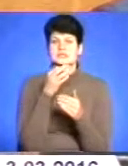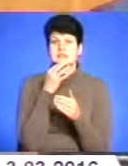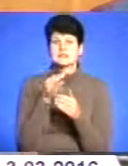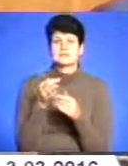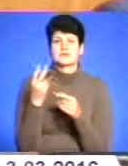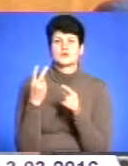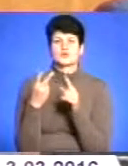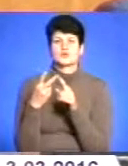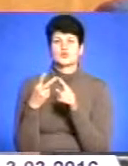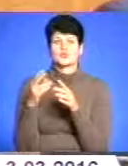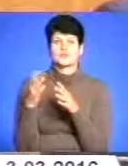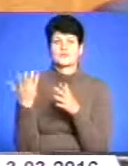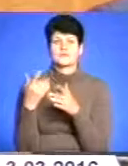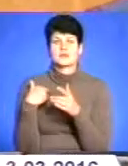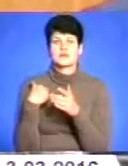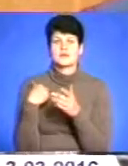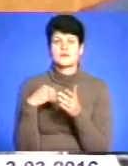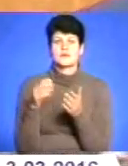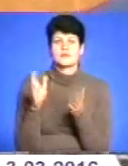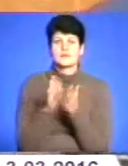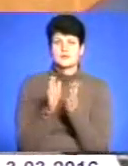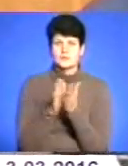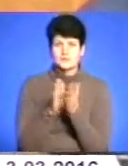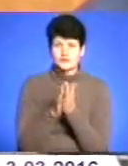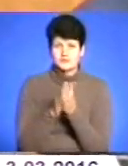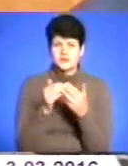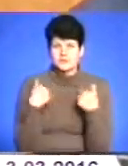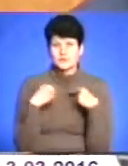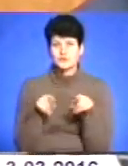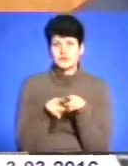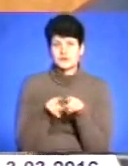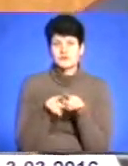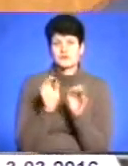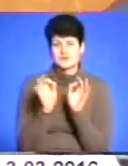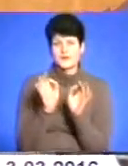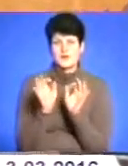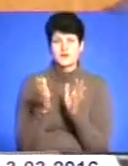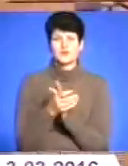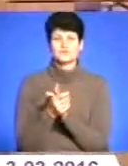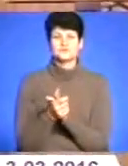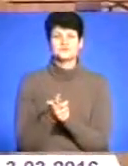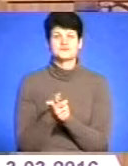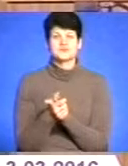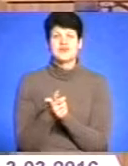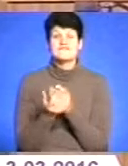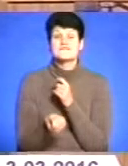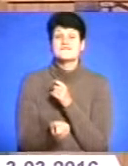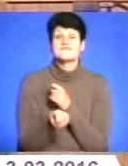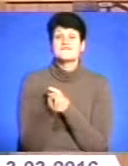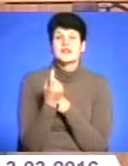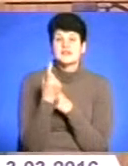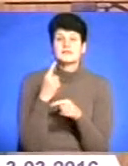фракції ви б аплодували. А так поаплодуйте і мені, будь ласка, поаплодуйте. Це нормально. Та виявилося,